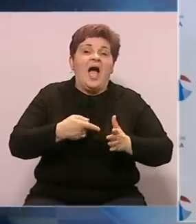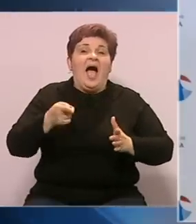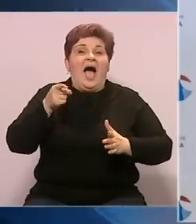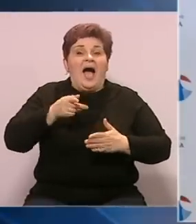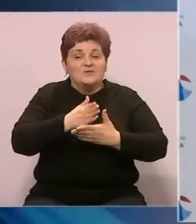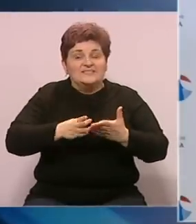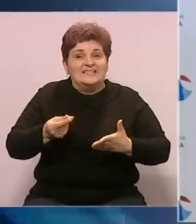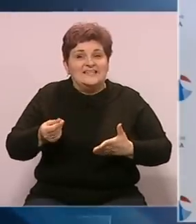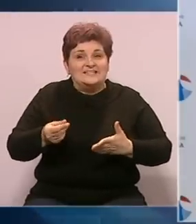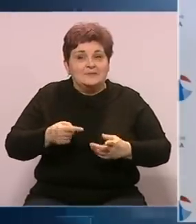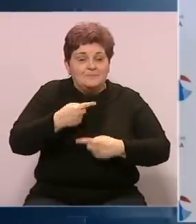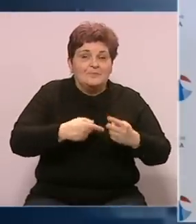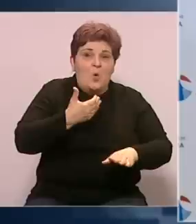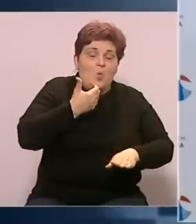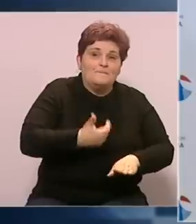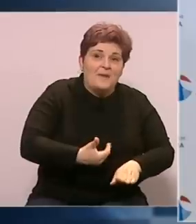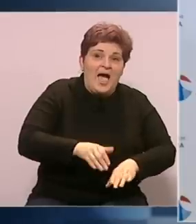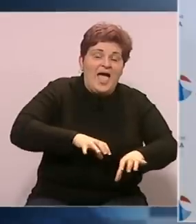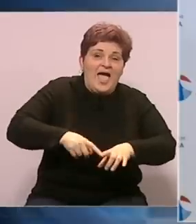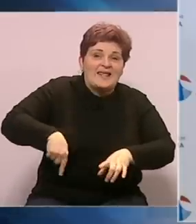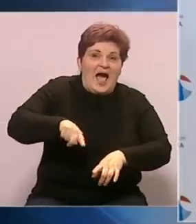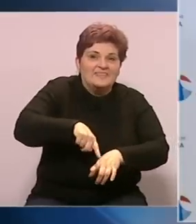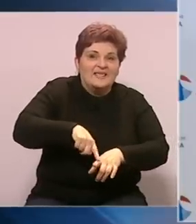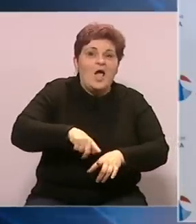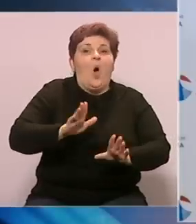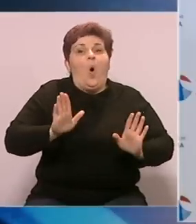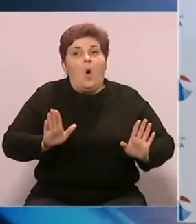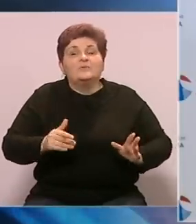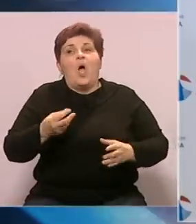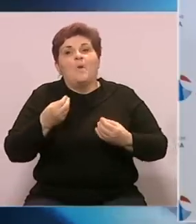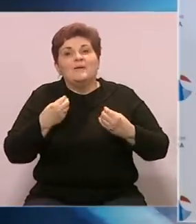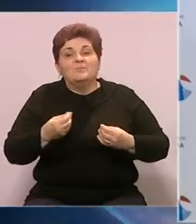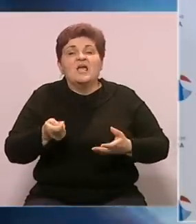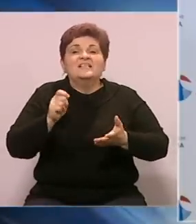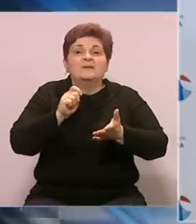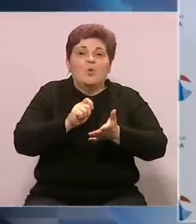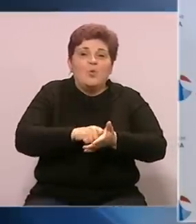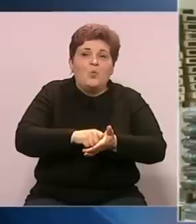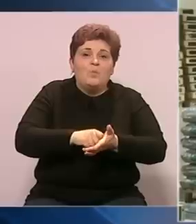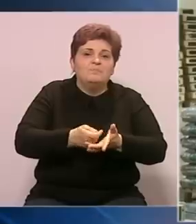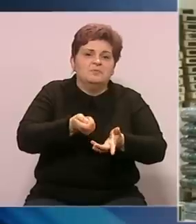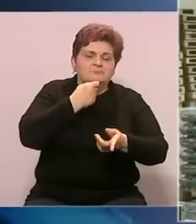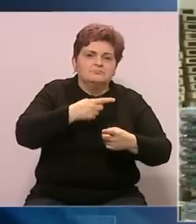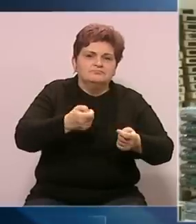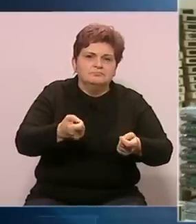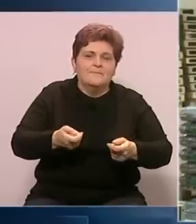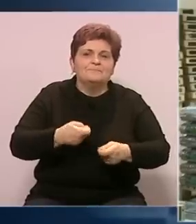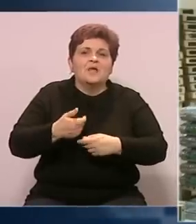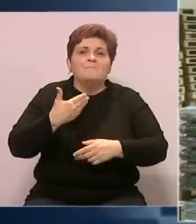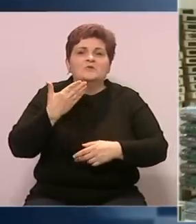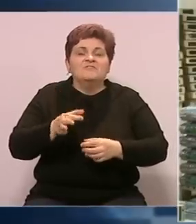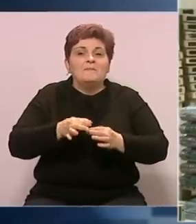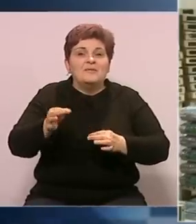taj dio sredstava pretoči u plate radnika, opet ide u prilog da se mogu kupiti robe široke potrošnje. Poslodavci mjeru